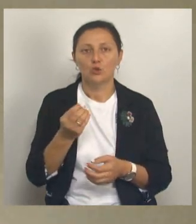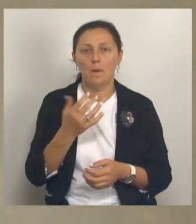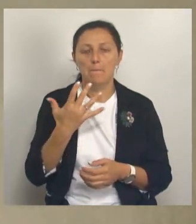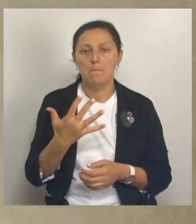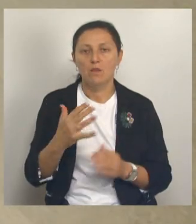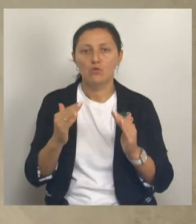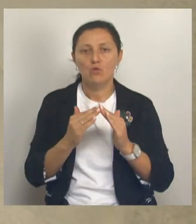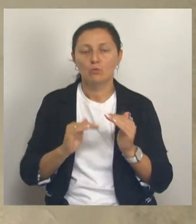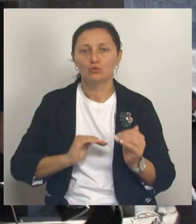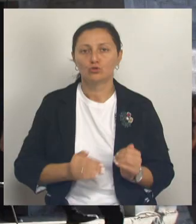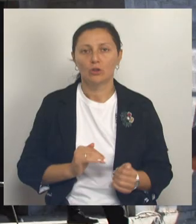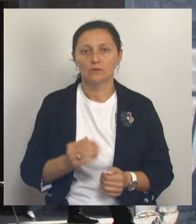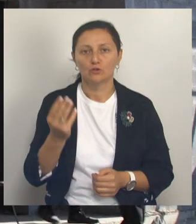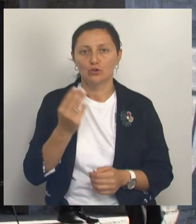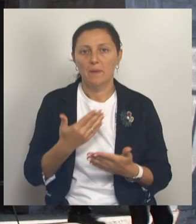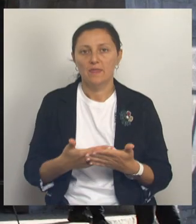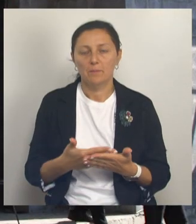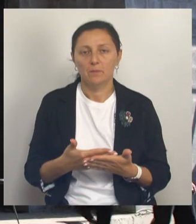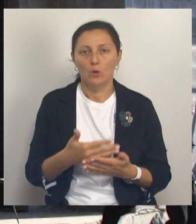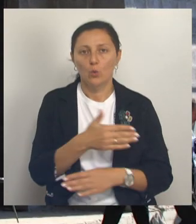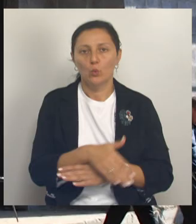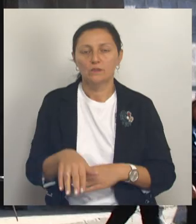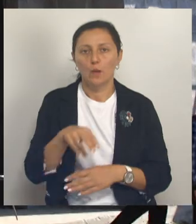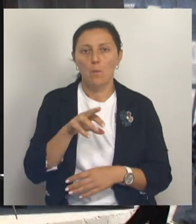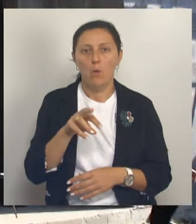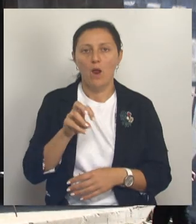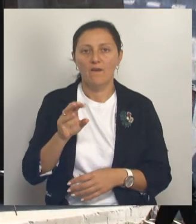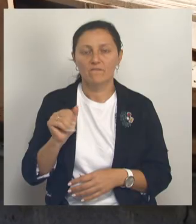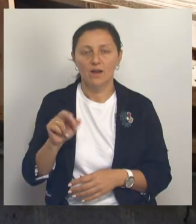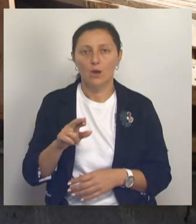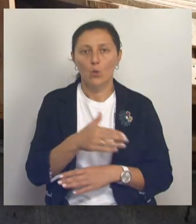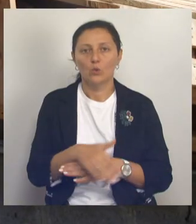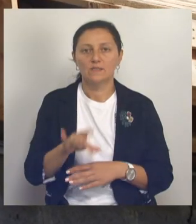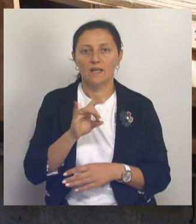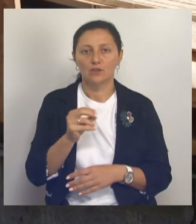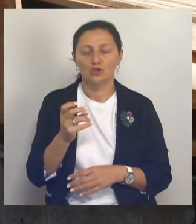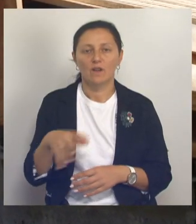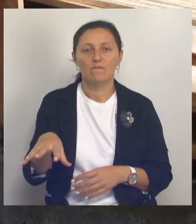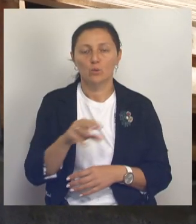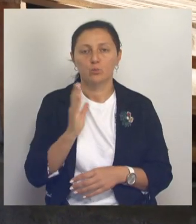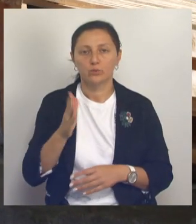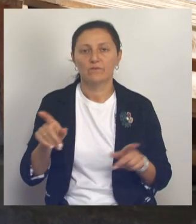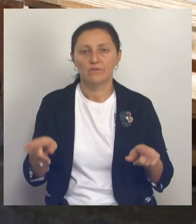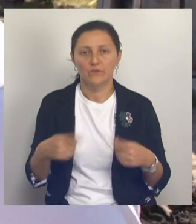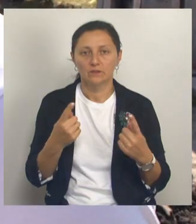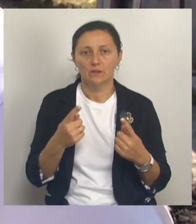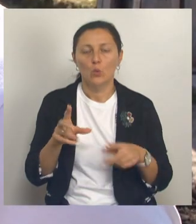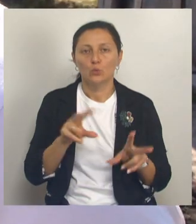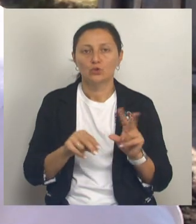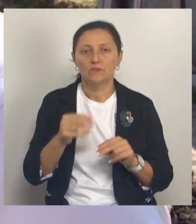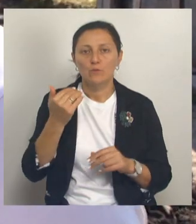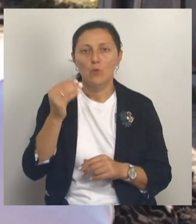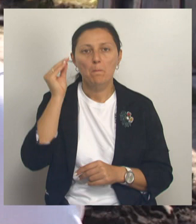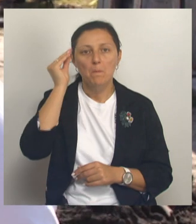частных домовладений в Шебекино. Например, на Полевой и Речной. Все восстанавливают, учитывая мнение собственников. Я